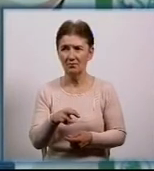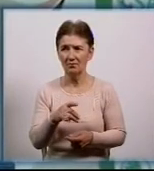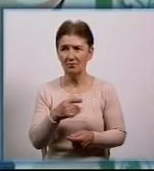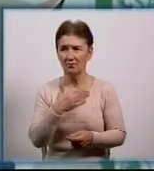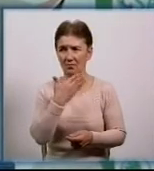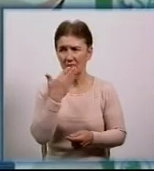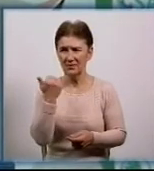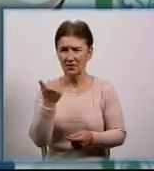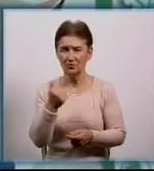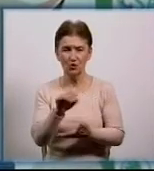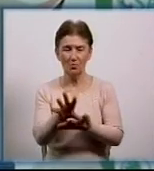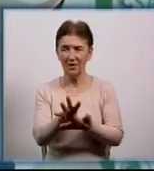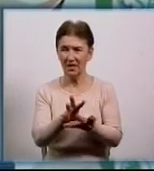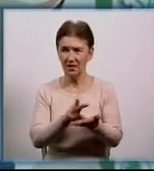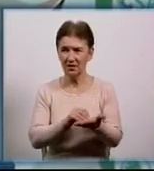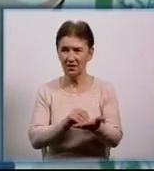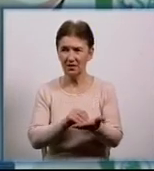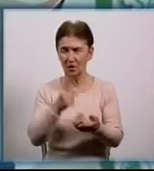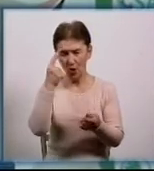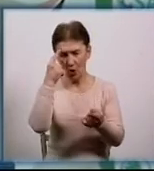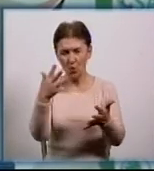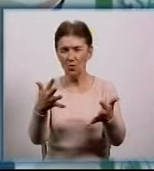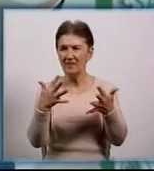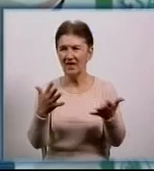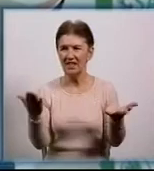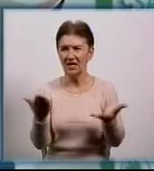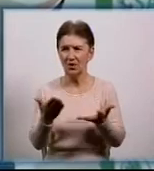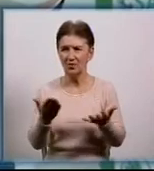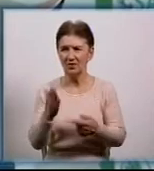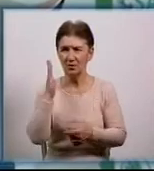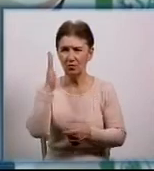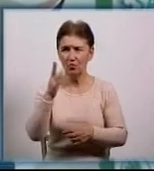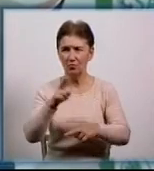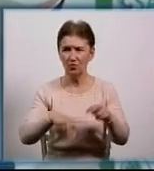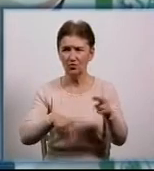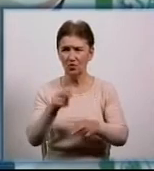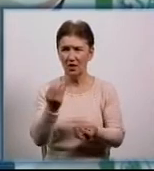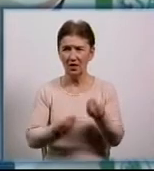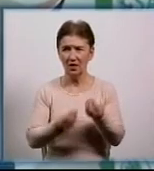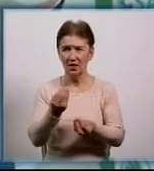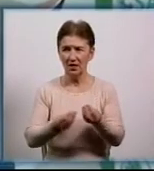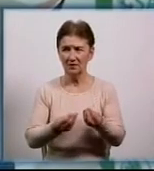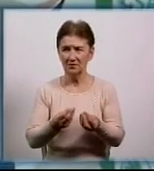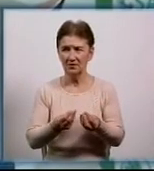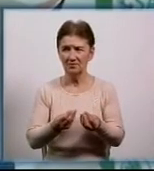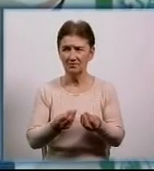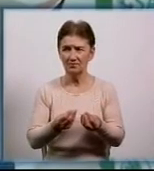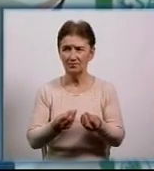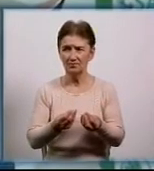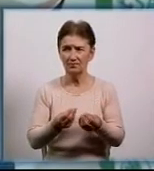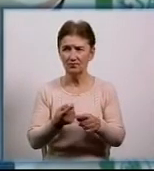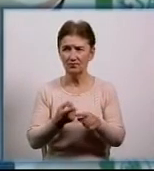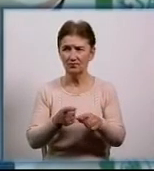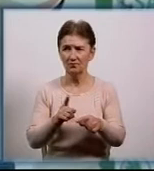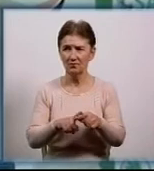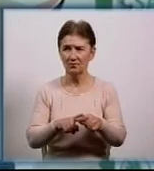приблизно уявляли, як буде будувати гру наш сутарник зверта. Основною